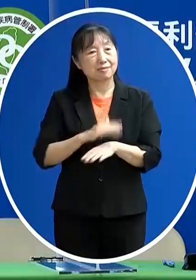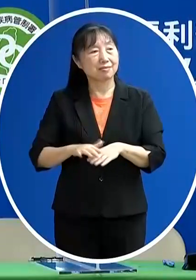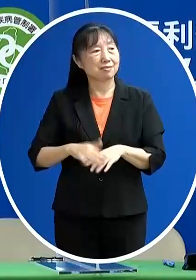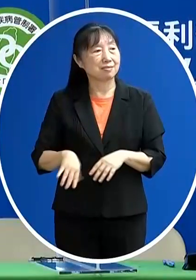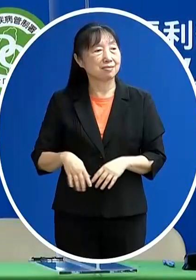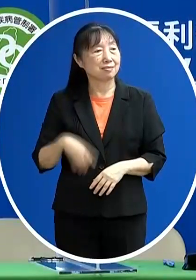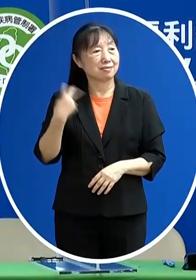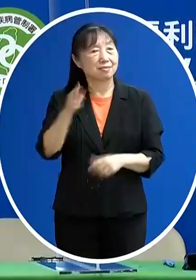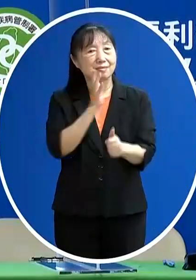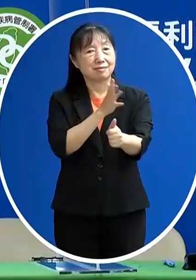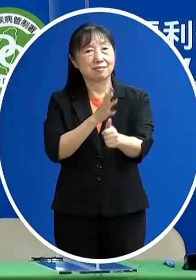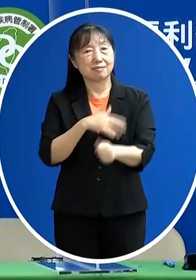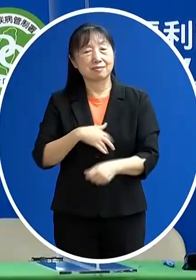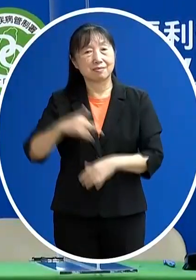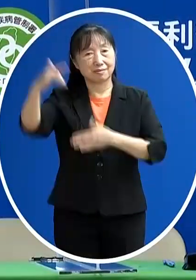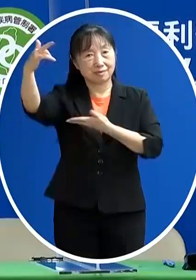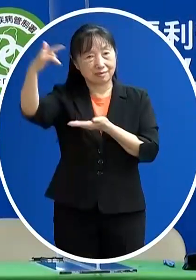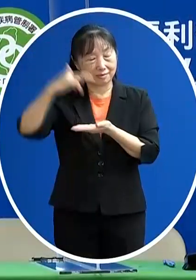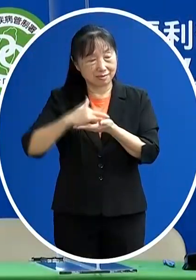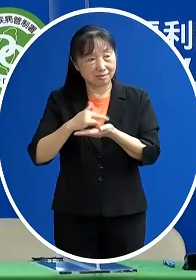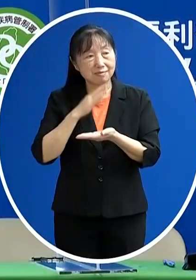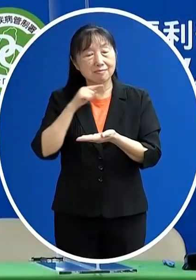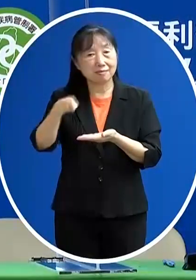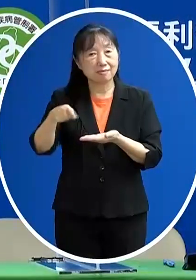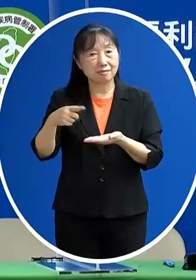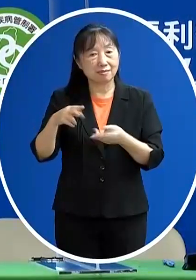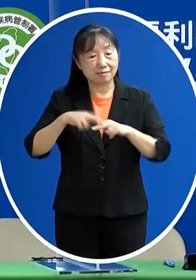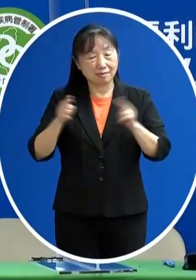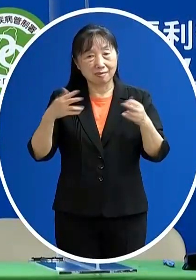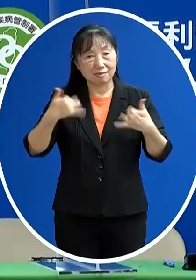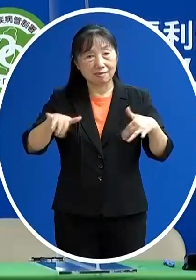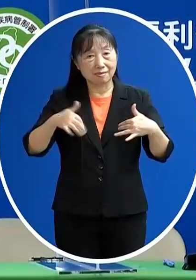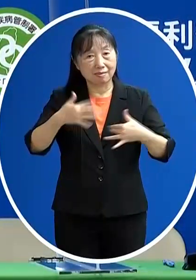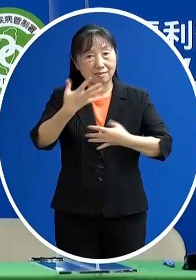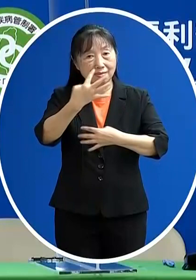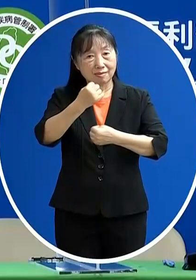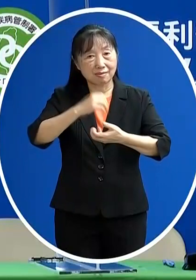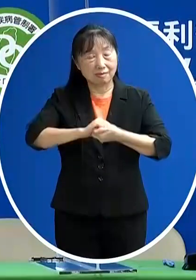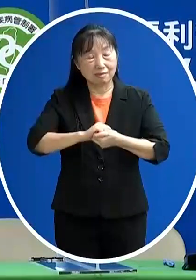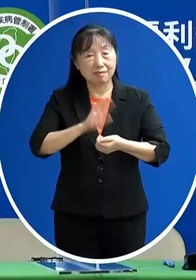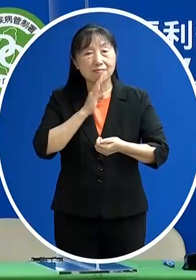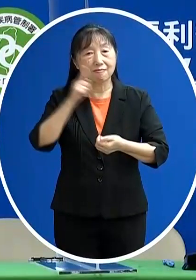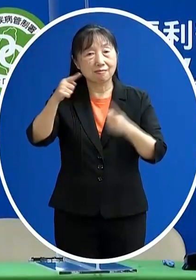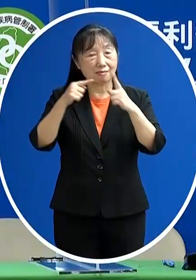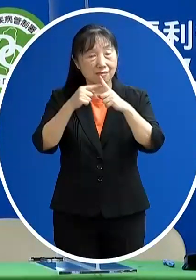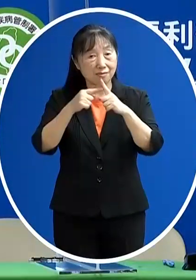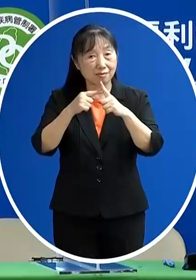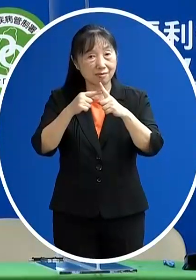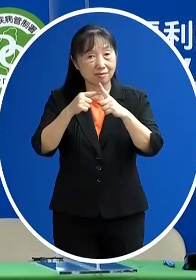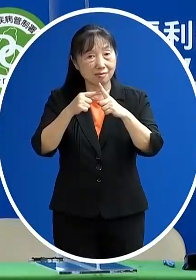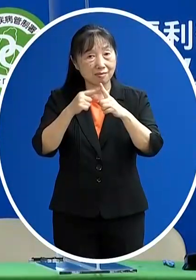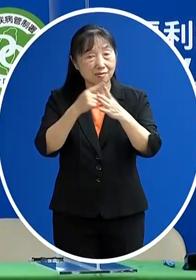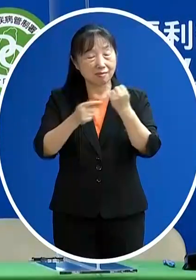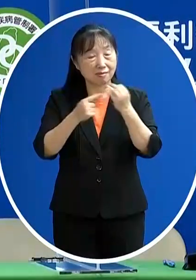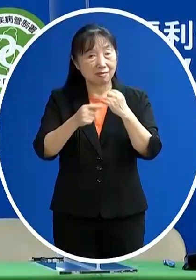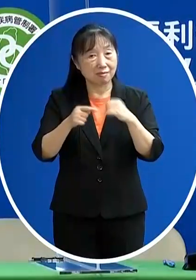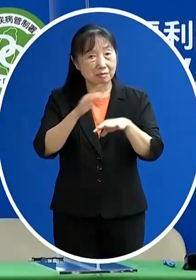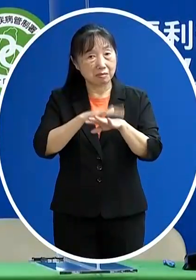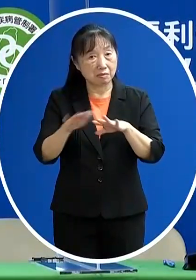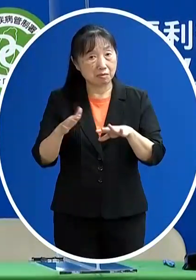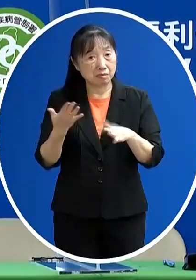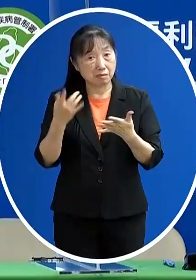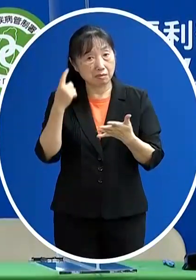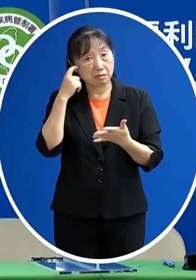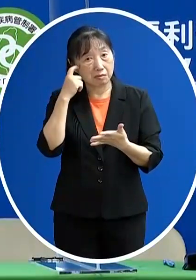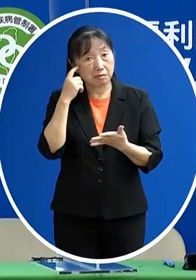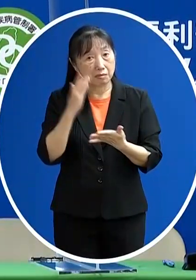問一下 就是那個路徑總量放款沒有時間表 但是那個路徑人數的部分有一個評估的規劃嗎